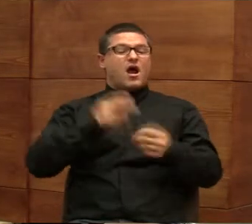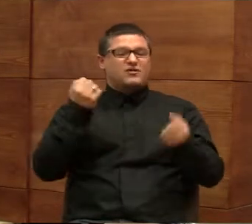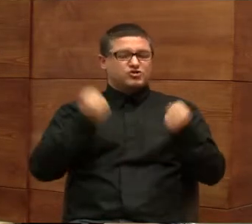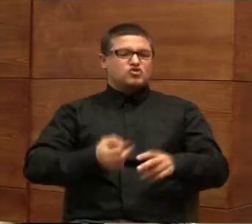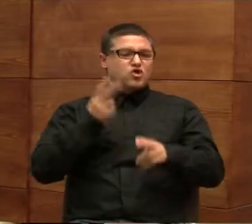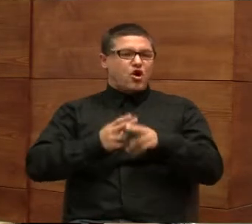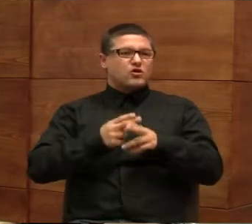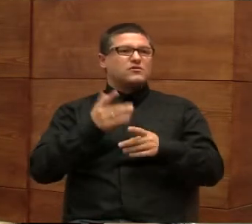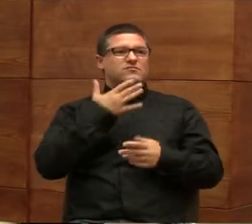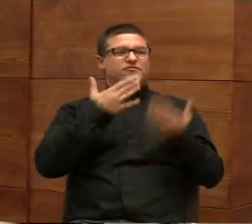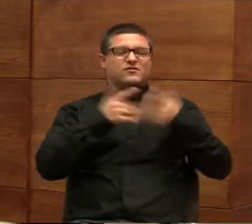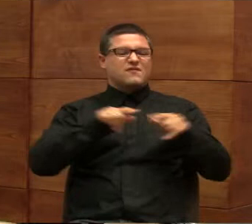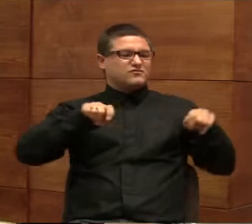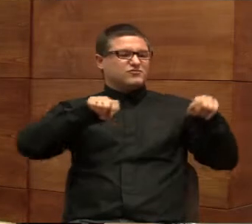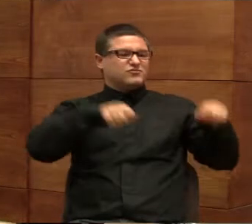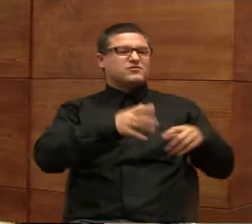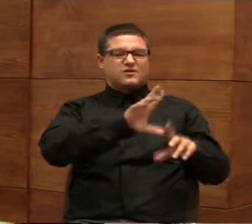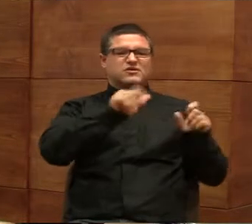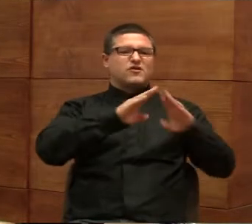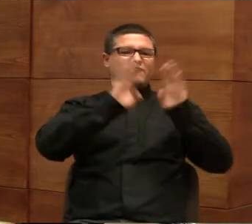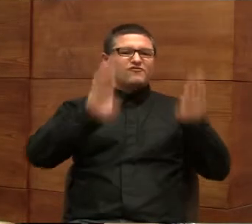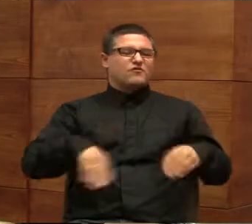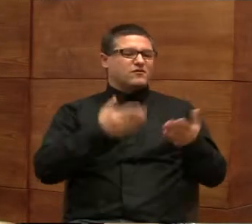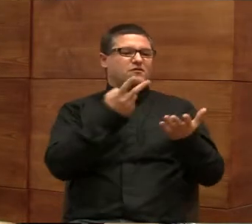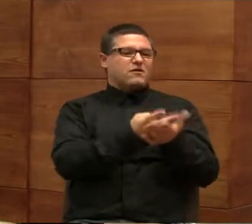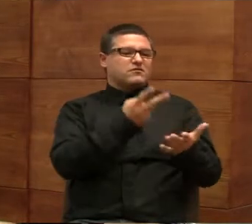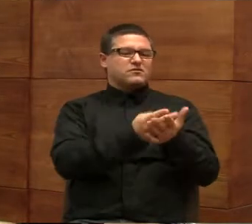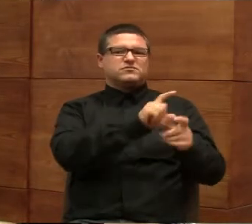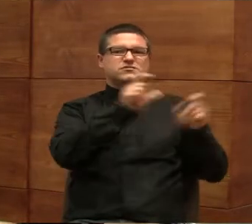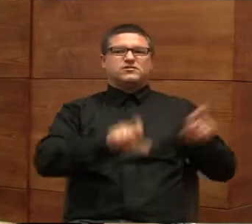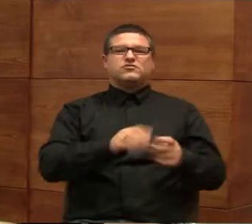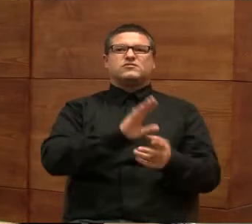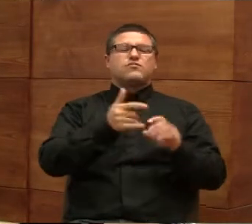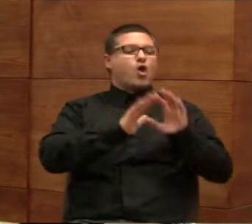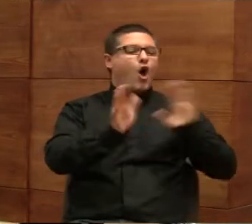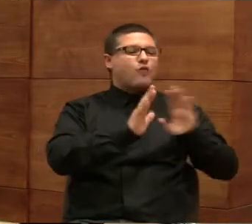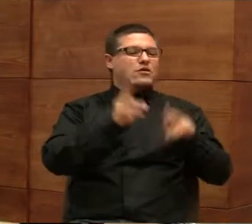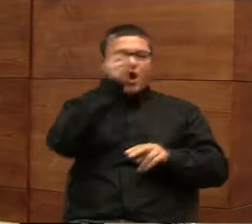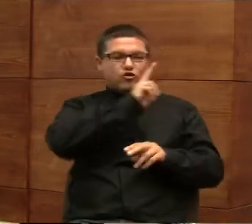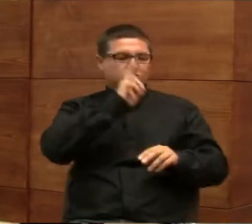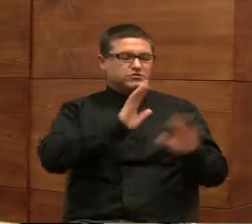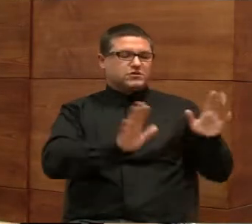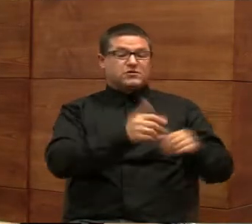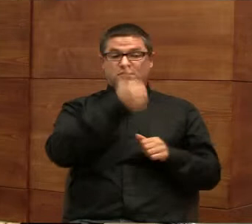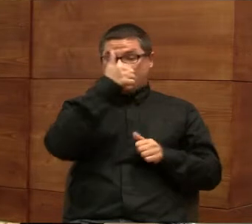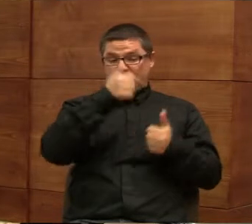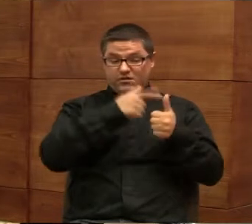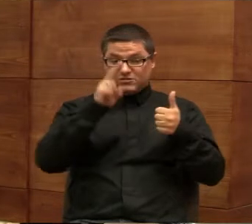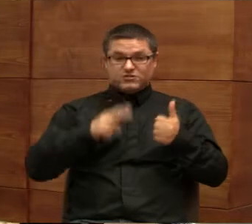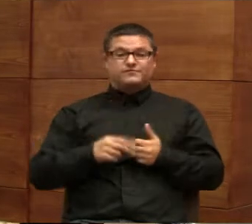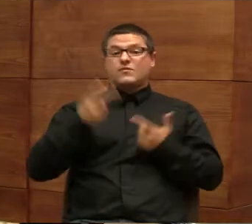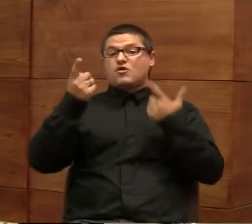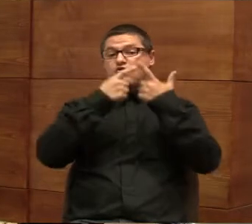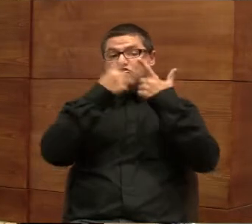zdrowia zmuszone są pozostawać w swoich środowiskach domowych pod opieką rodziców. To jest jedno zagadnienie